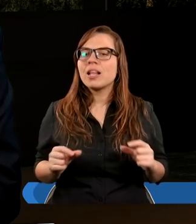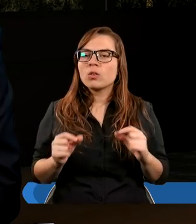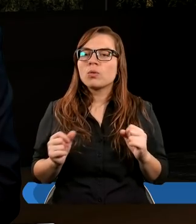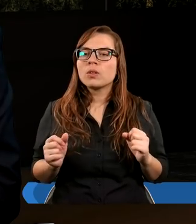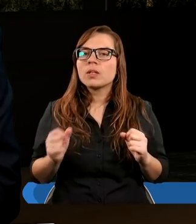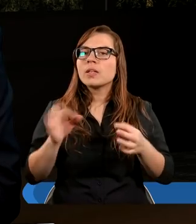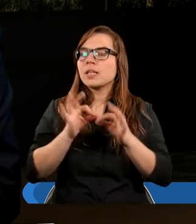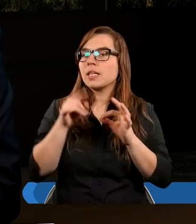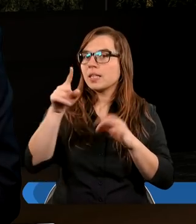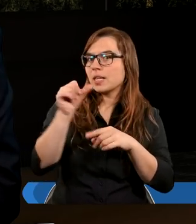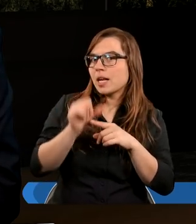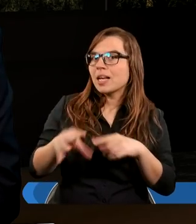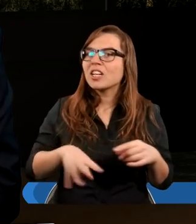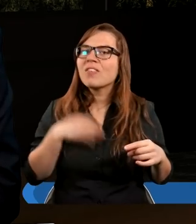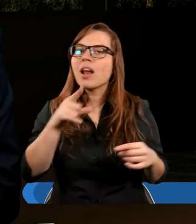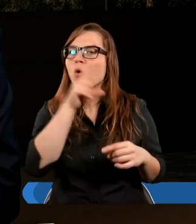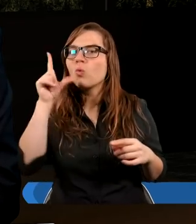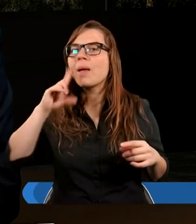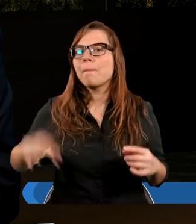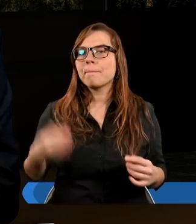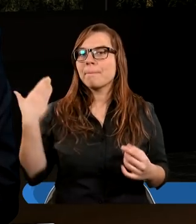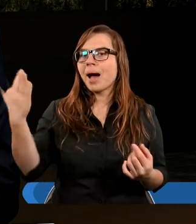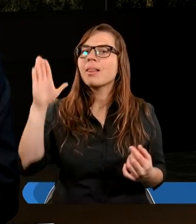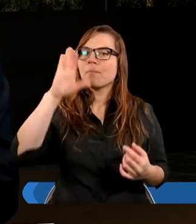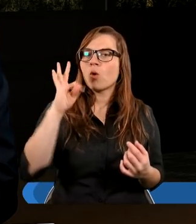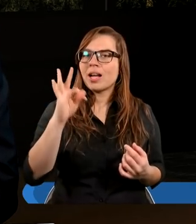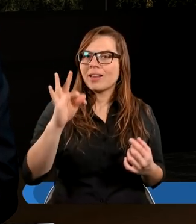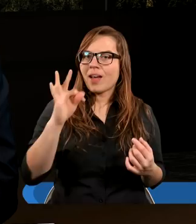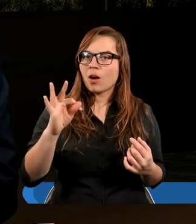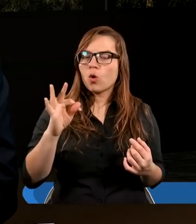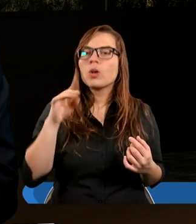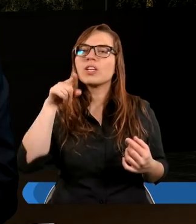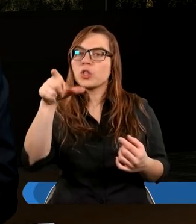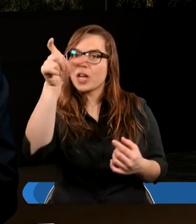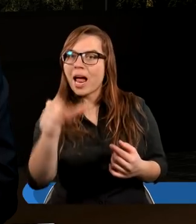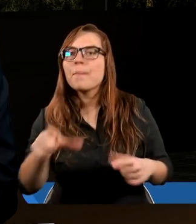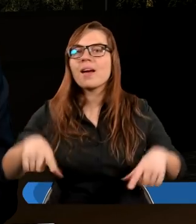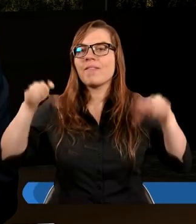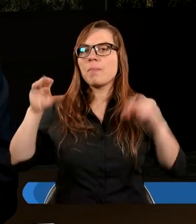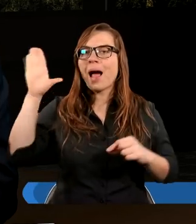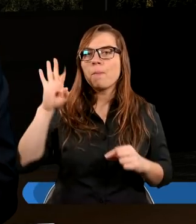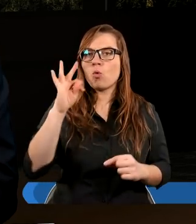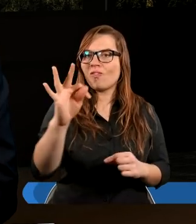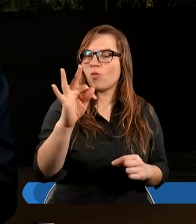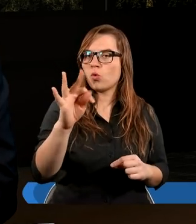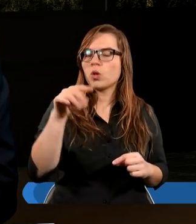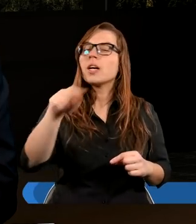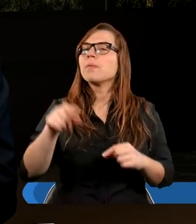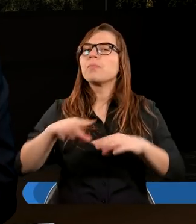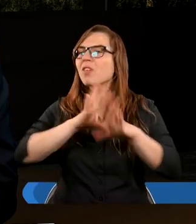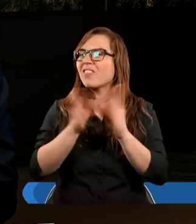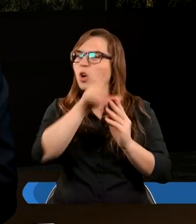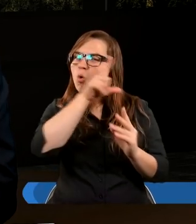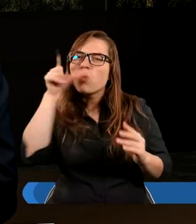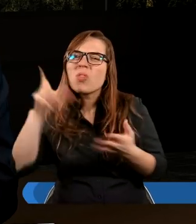Gdyż Ty jesteś świętym ludem Pana, Boga Twego, Ciebie wybrał Pan Bóg Twój spośród wszystkich